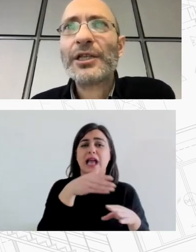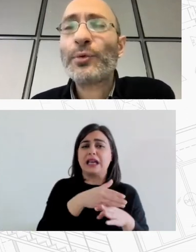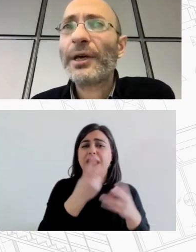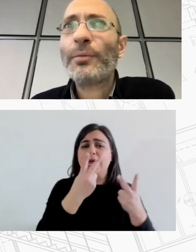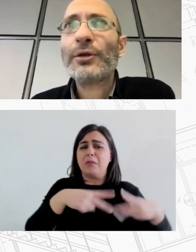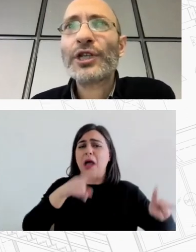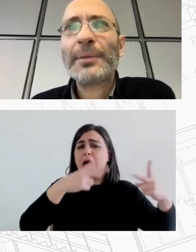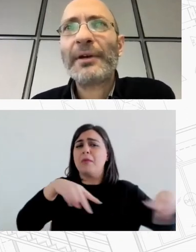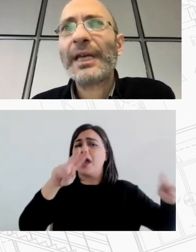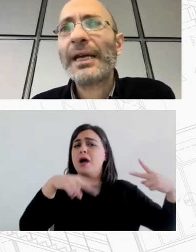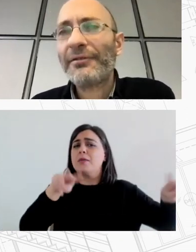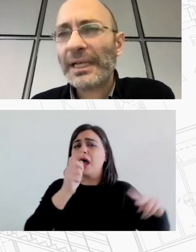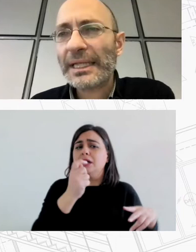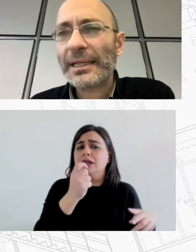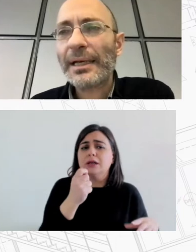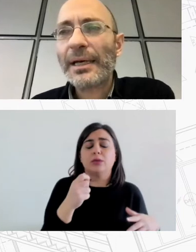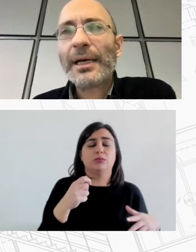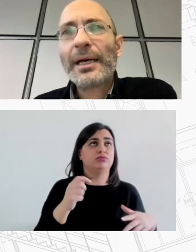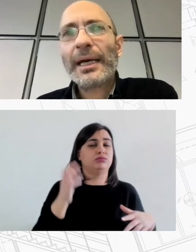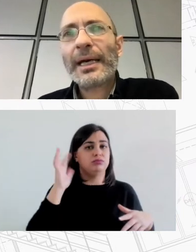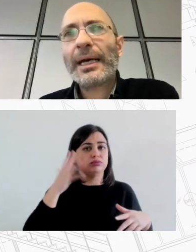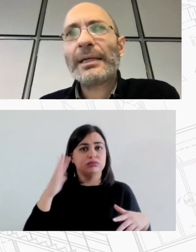στέγασης που ενδεχομένως κάποια από αυτά είχαν εμφανιστεί